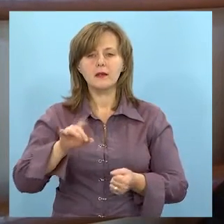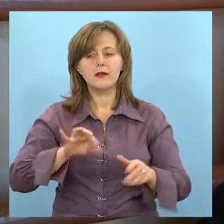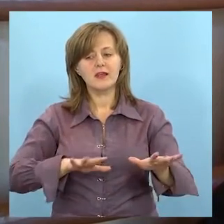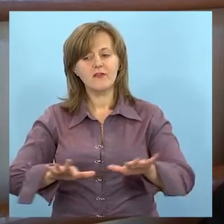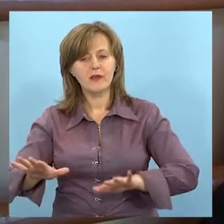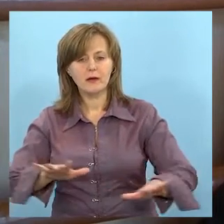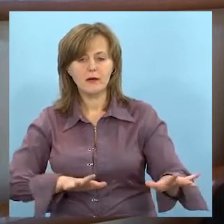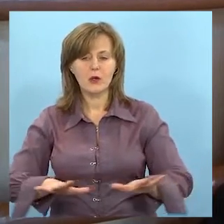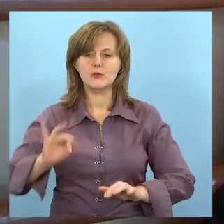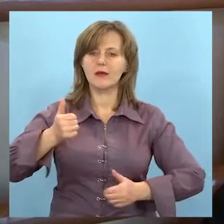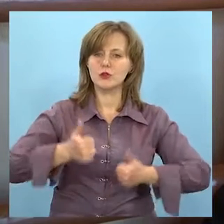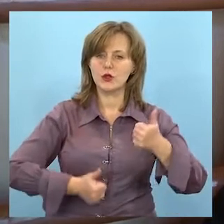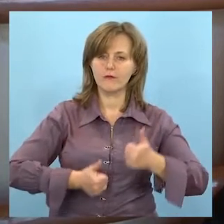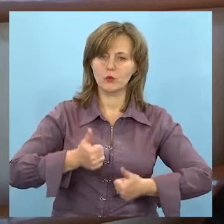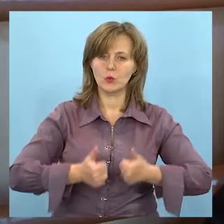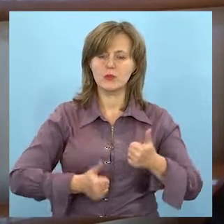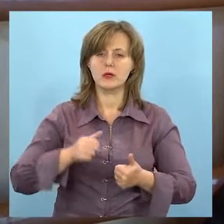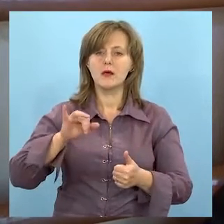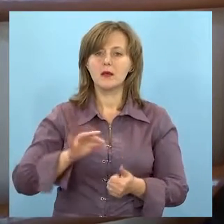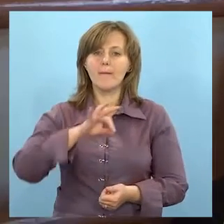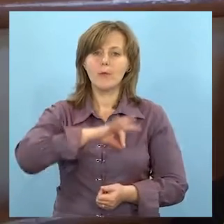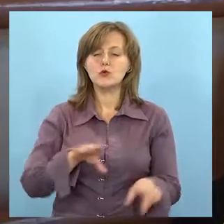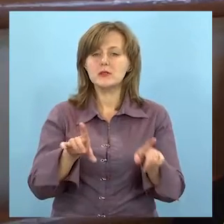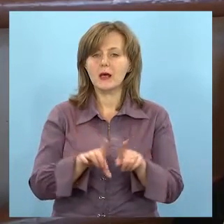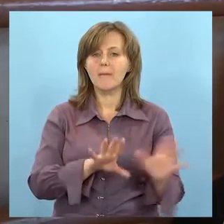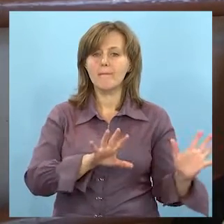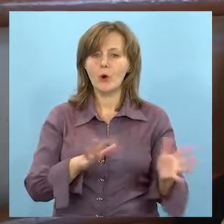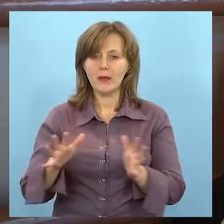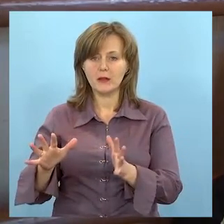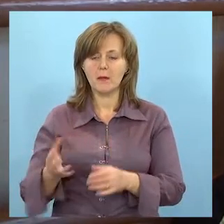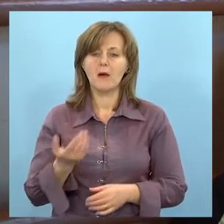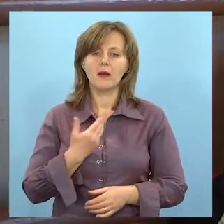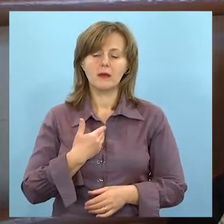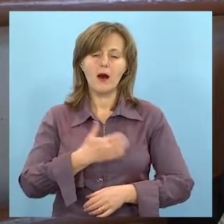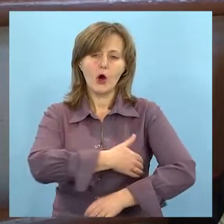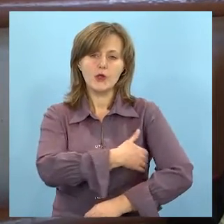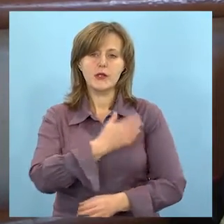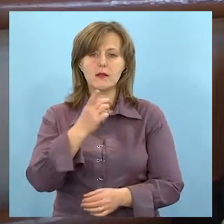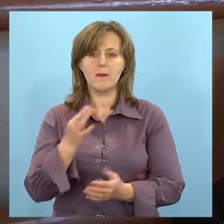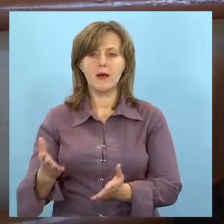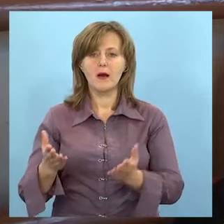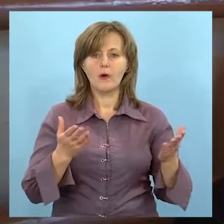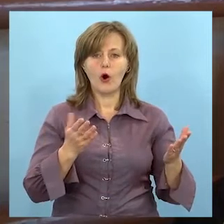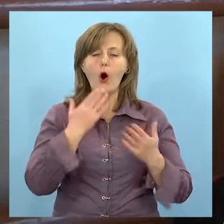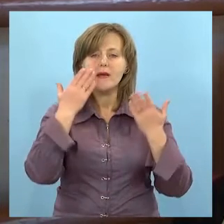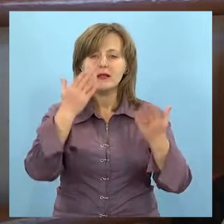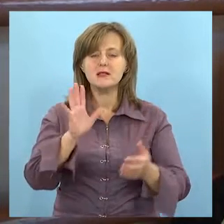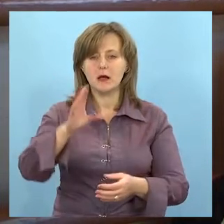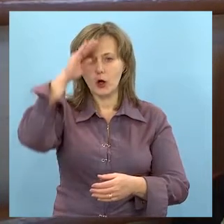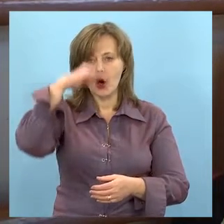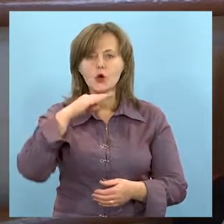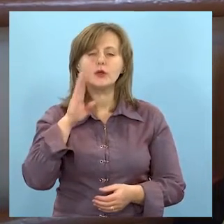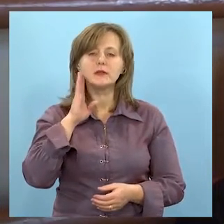Безусловно, вони і двигаються, і соревнуються. І вот, пользуясь таким моментом, я хотіла б пригласити,